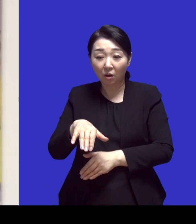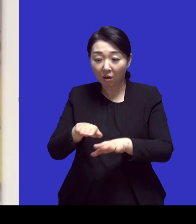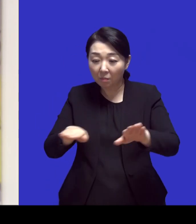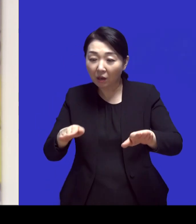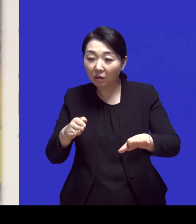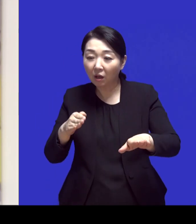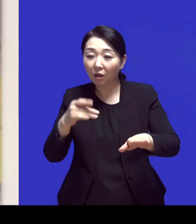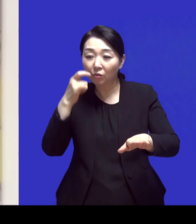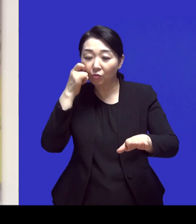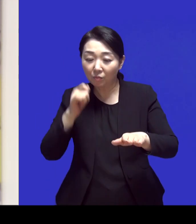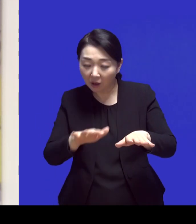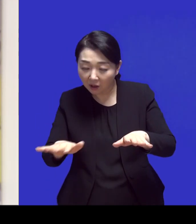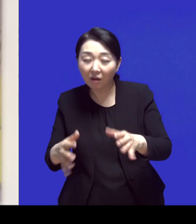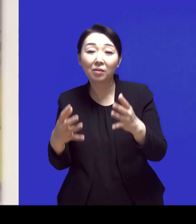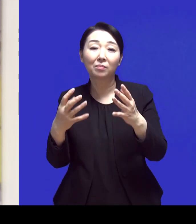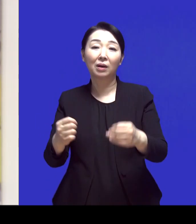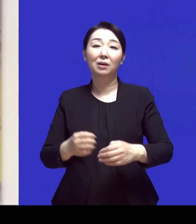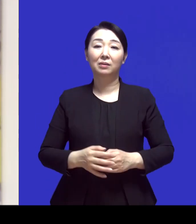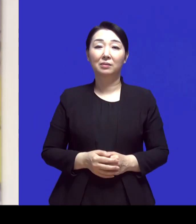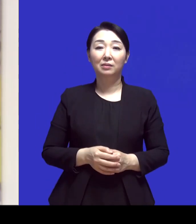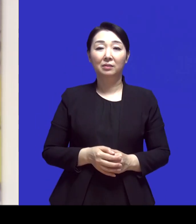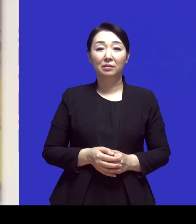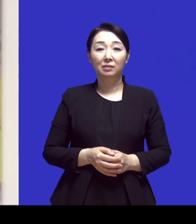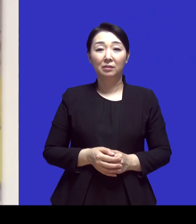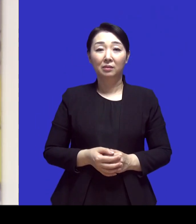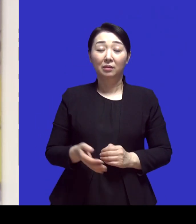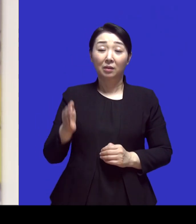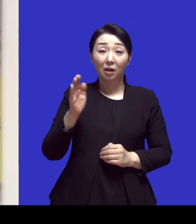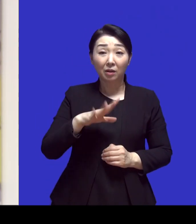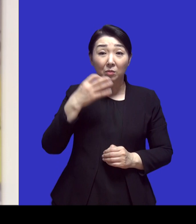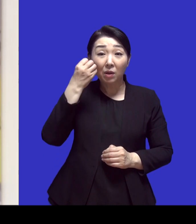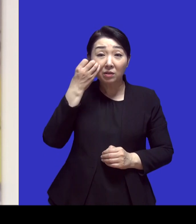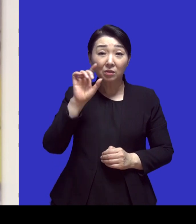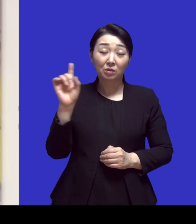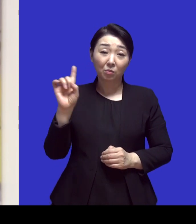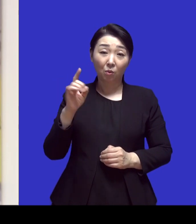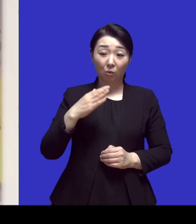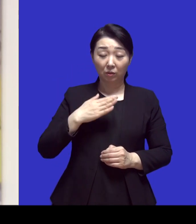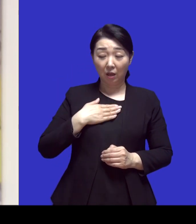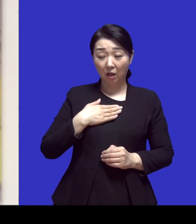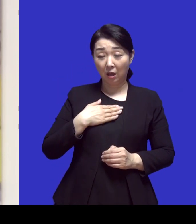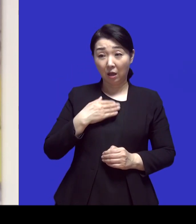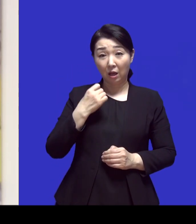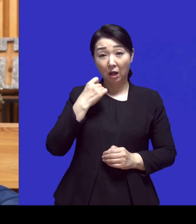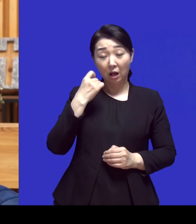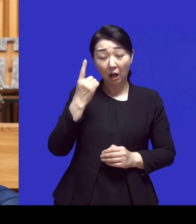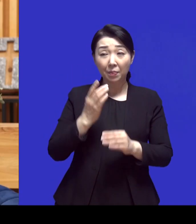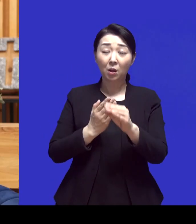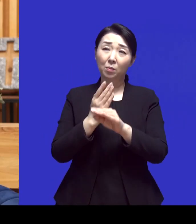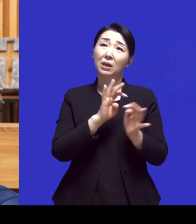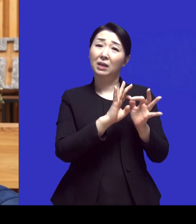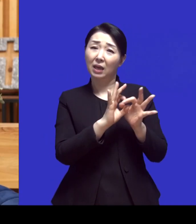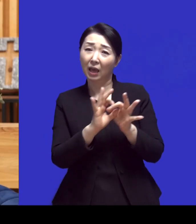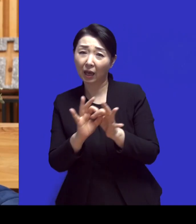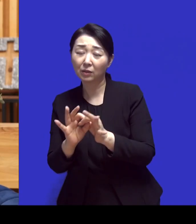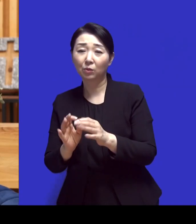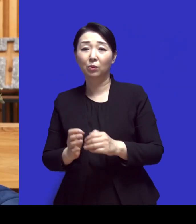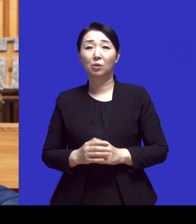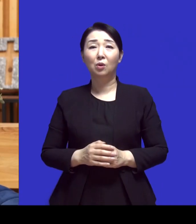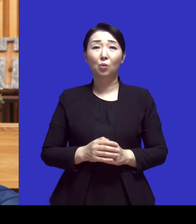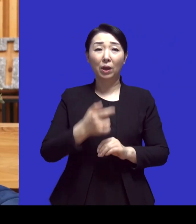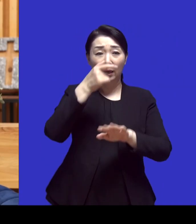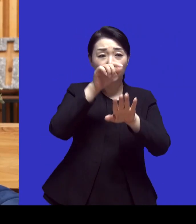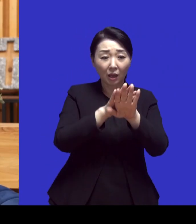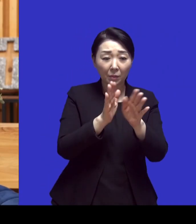눈물로 흥건해가지고 아 신기하게 그게 한 달 넘게 매주 계속됐어요 예배가 시작되면 눈물이